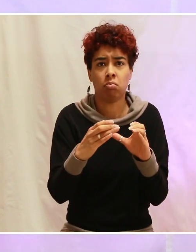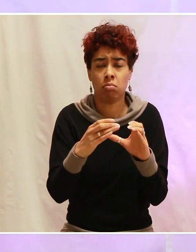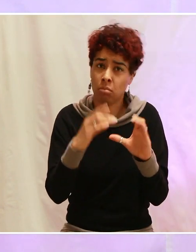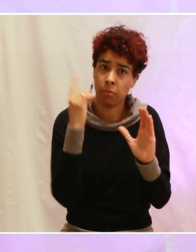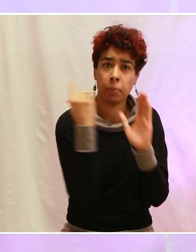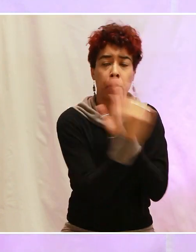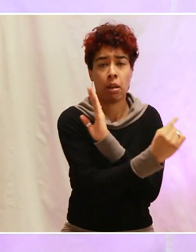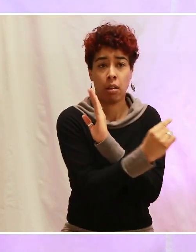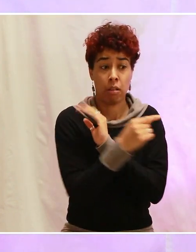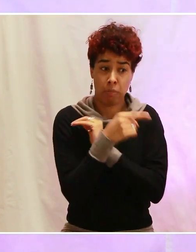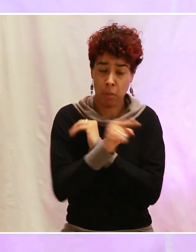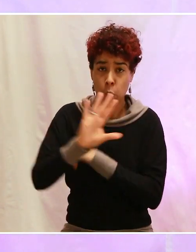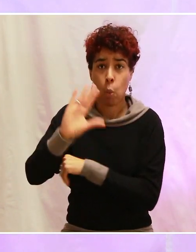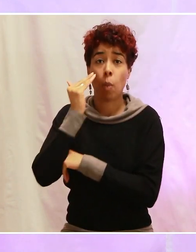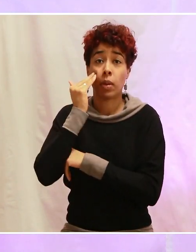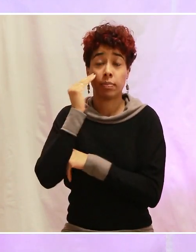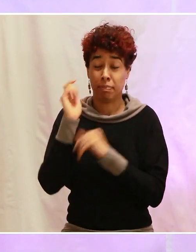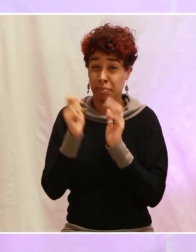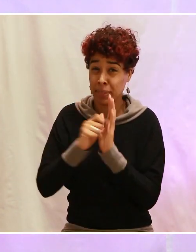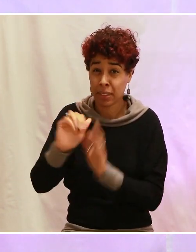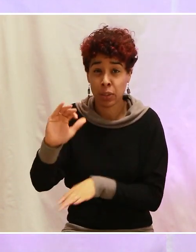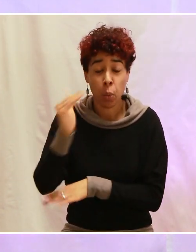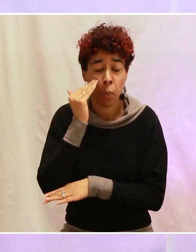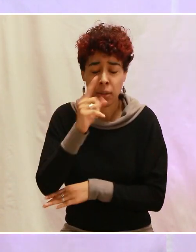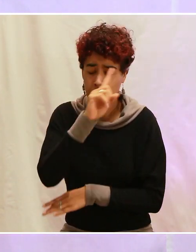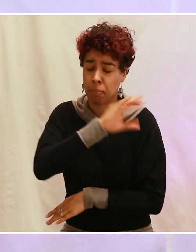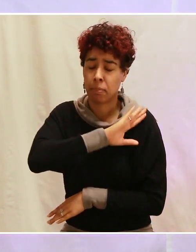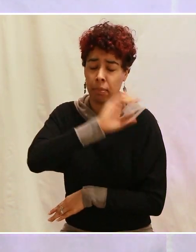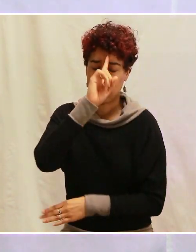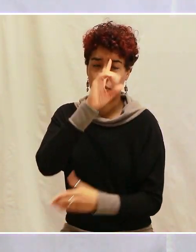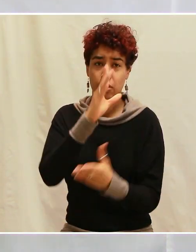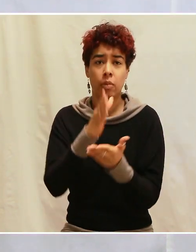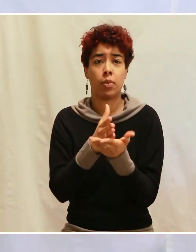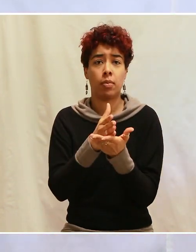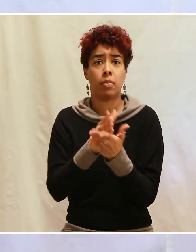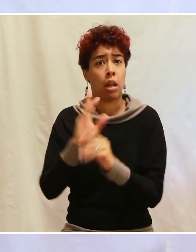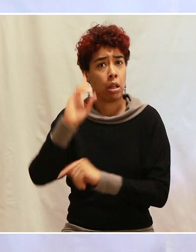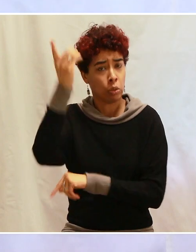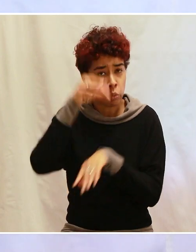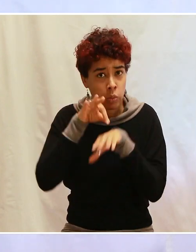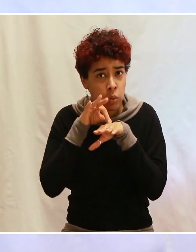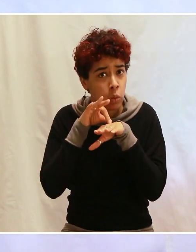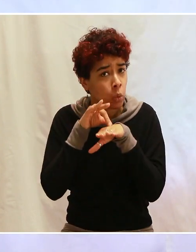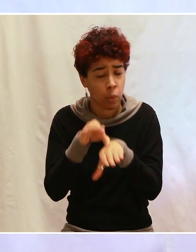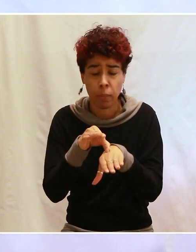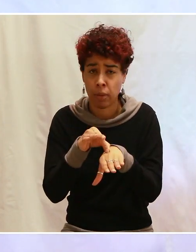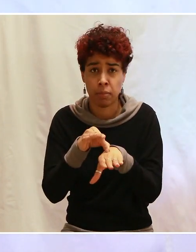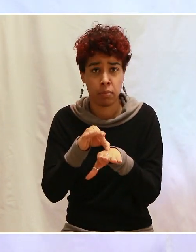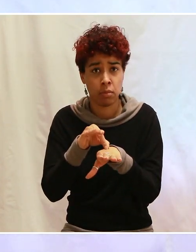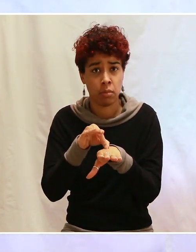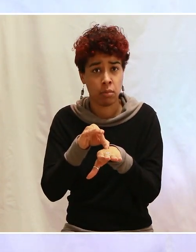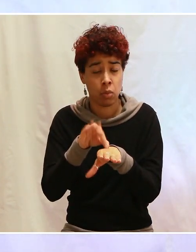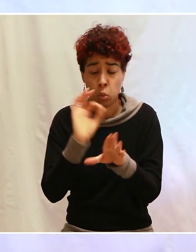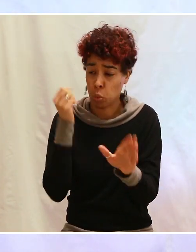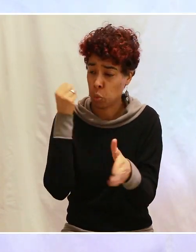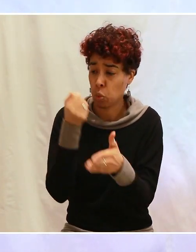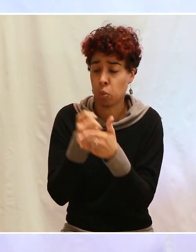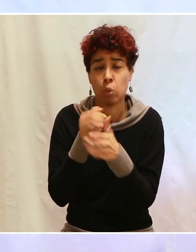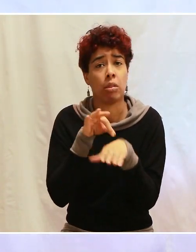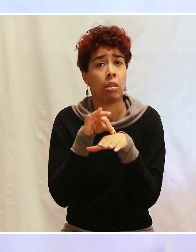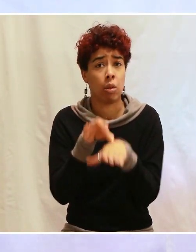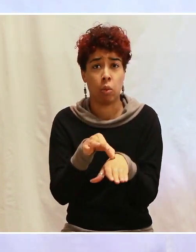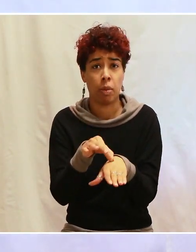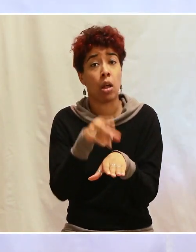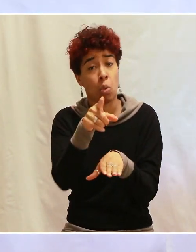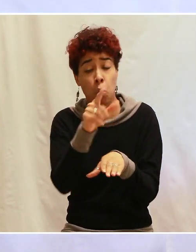obéir. Et l'obéissance, quand tu obéis au Seigneur par la foi, Dieu t'accompagne dans ton voyage. Dieu t'accompagne